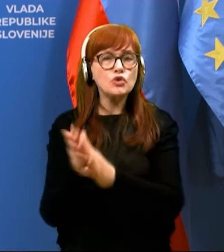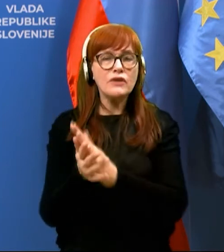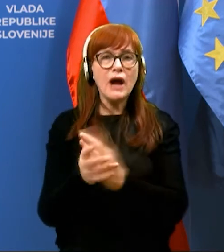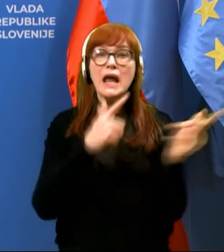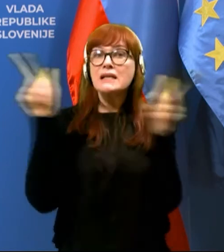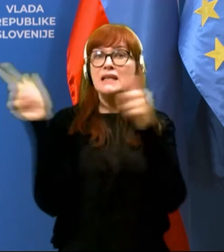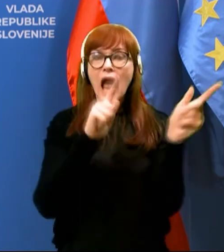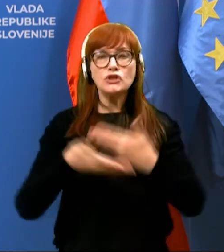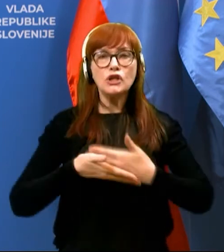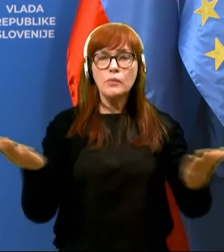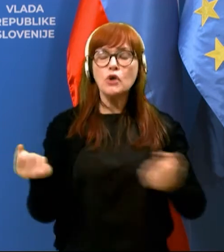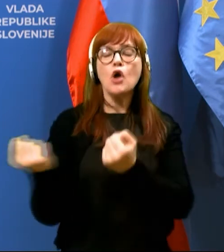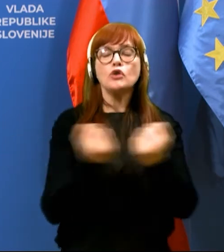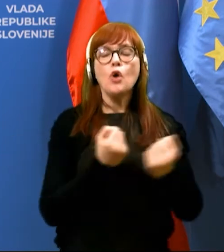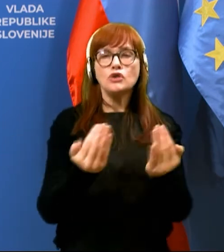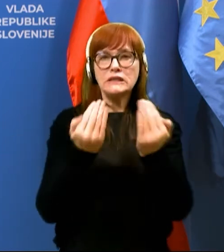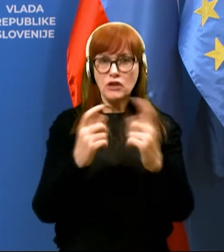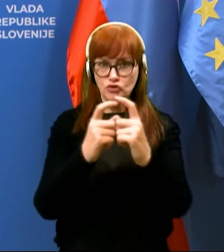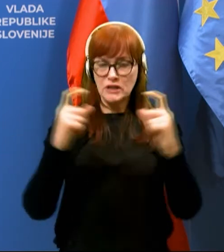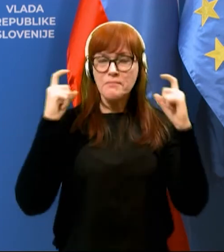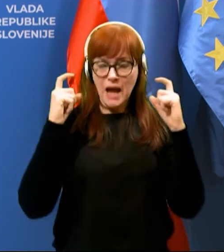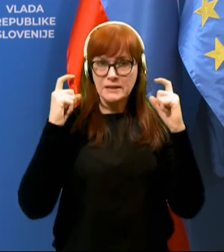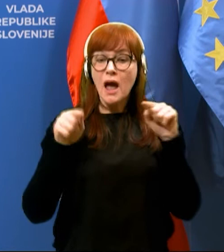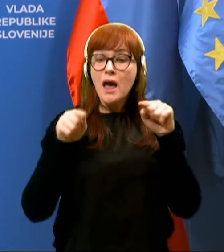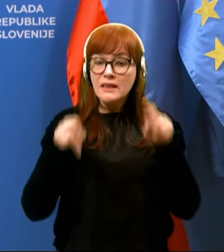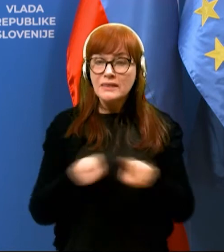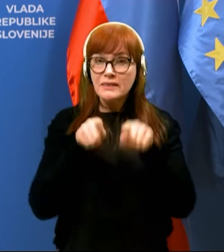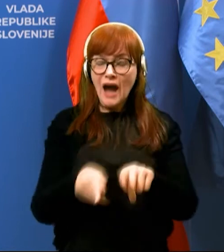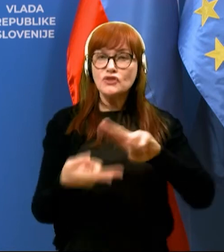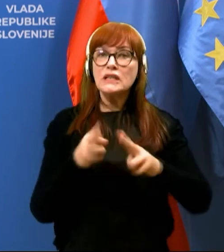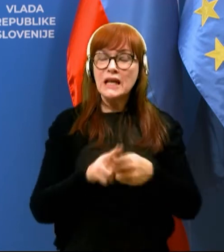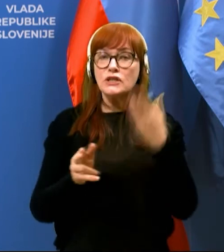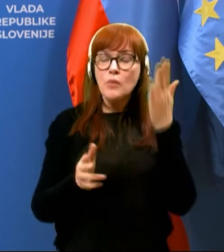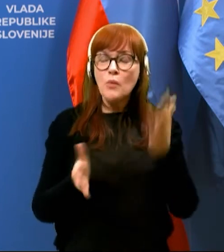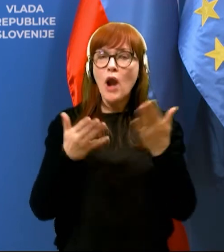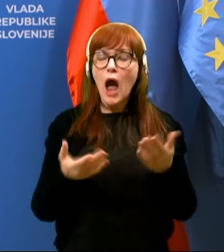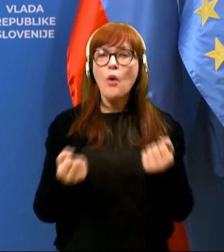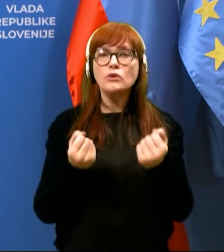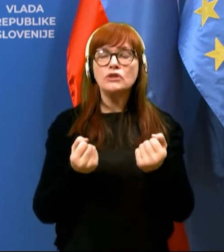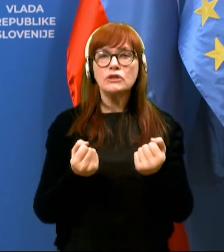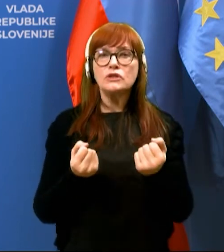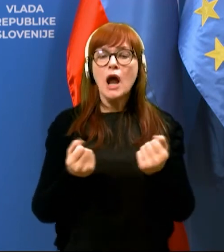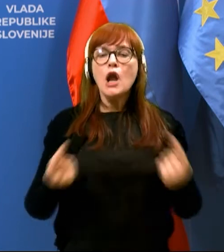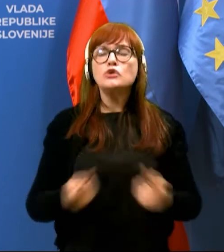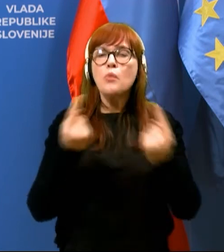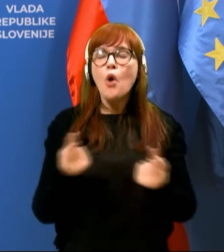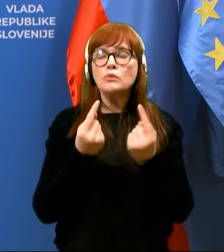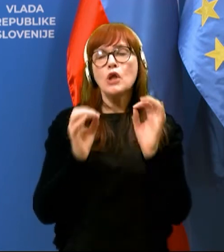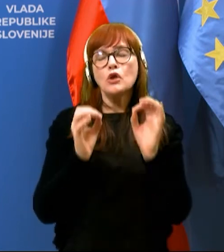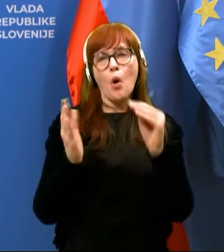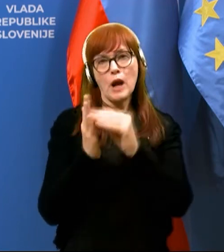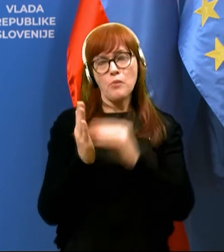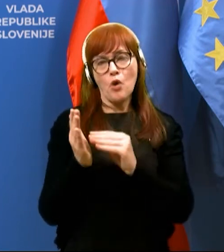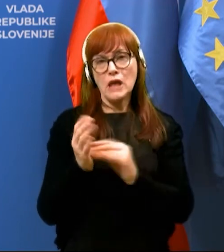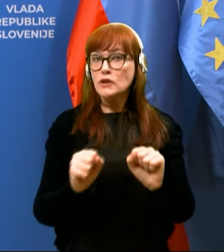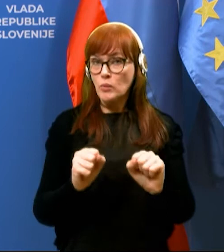zračenja prostorov do nošenja zaščitnih mask. Na takšen način bomo lahko obdržali izjemno spodbudne in dobre podatke